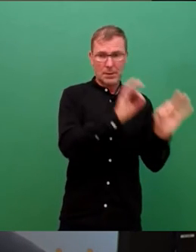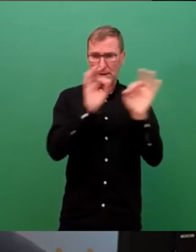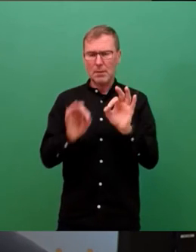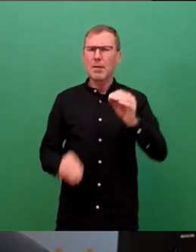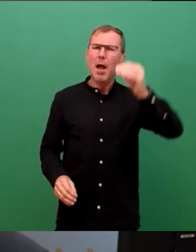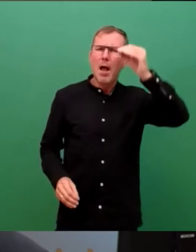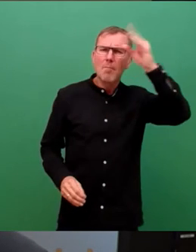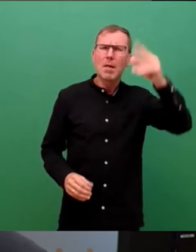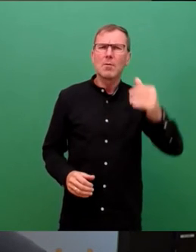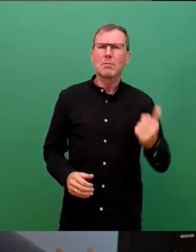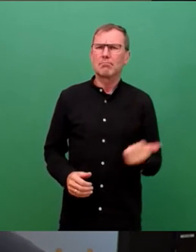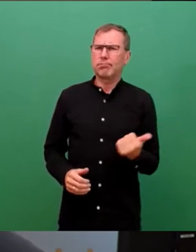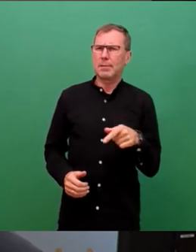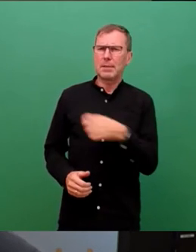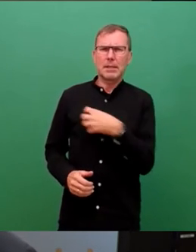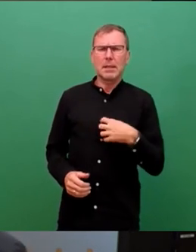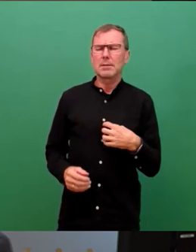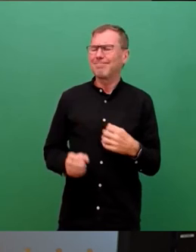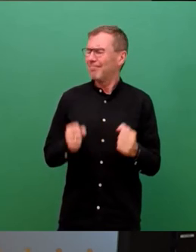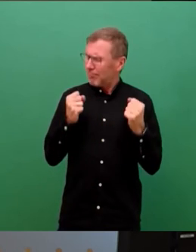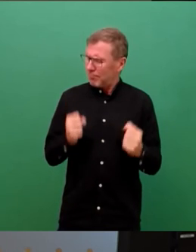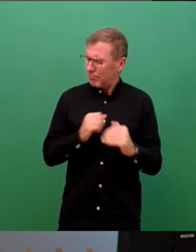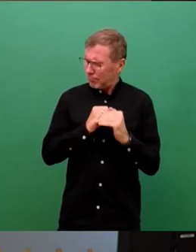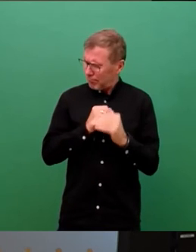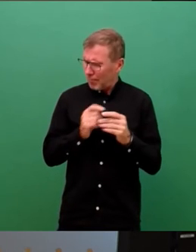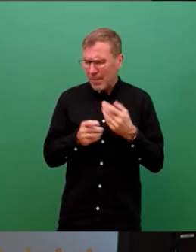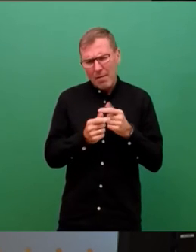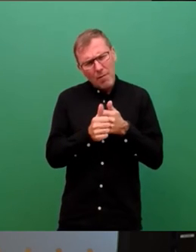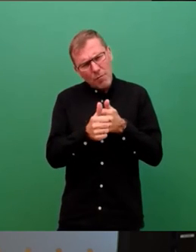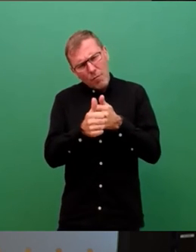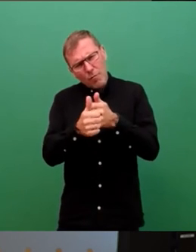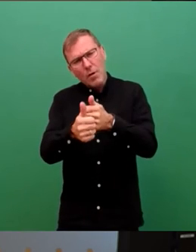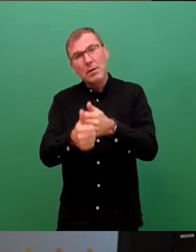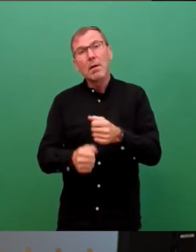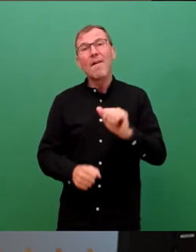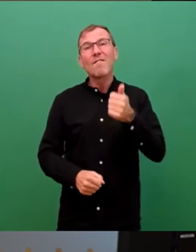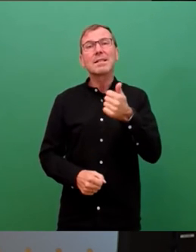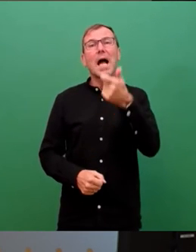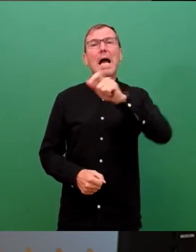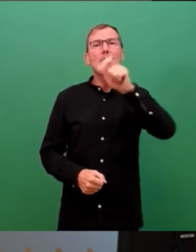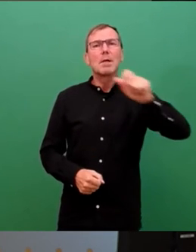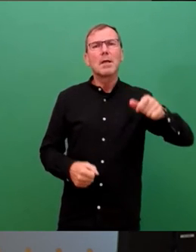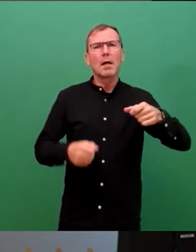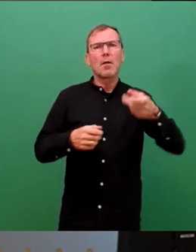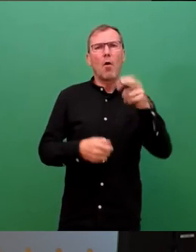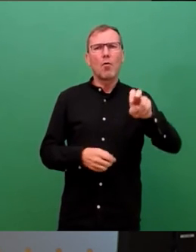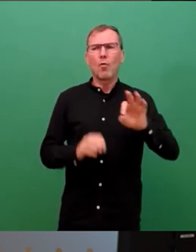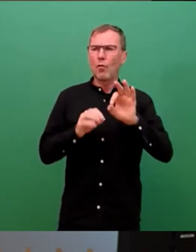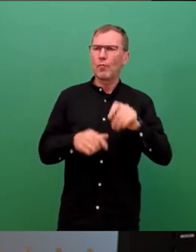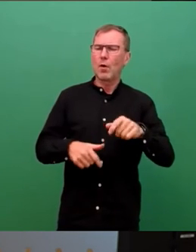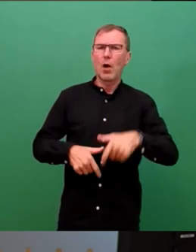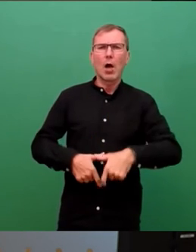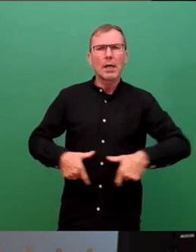Bildung in Dresden wurde seitdem konsequent fortgeführt und fast eine Milliarde Euro in die Infrastruktur von Schulen und Kitas investiert.